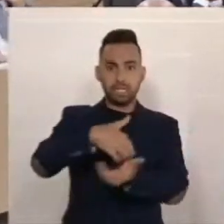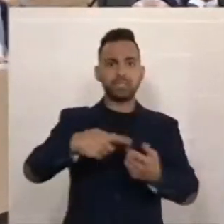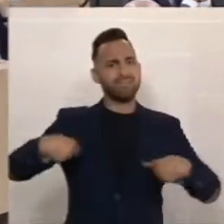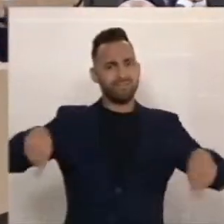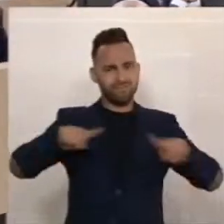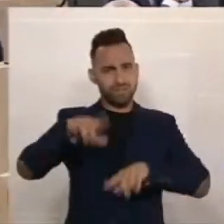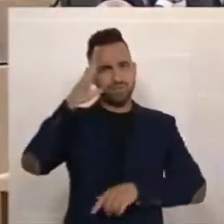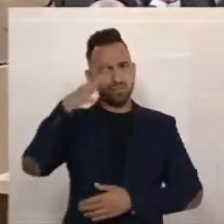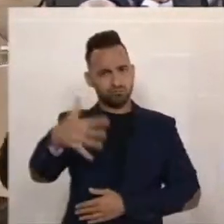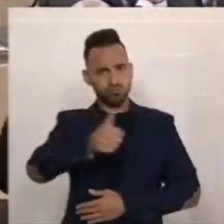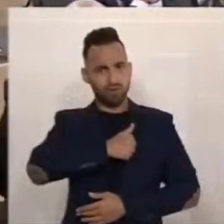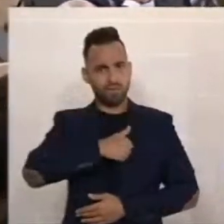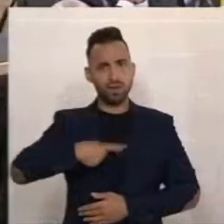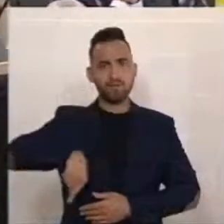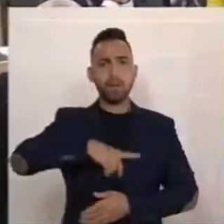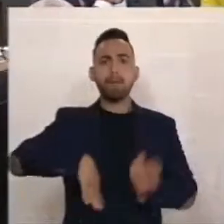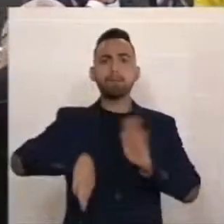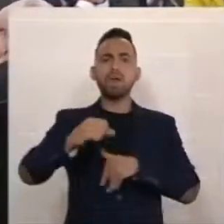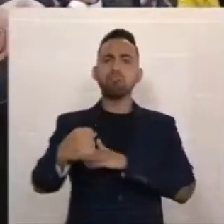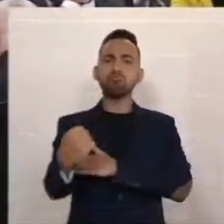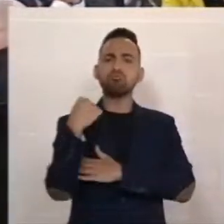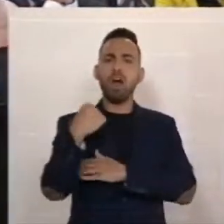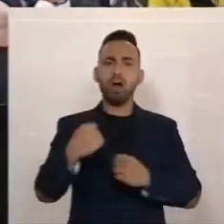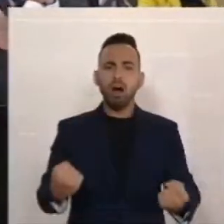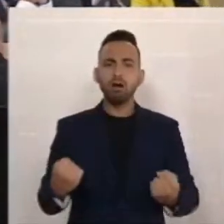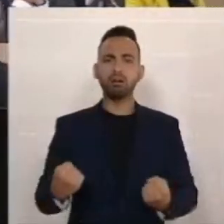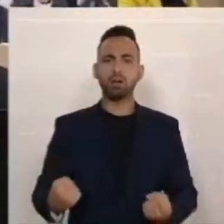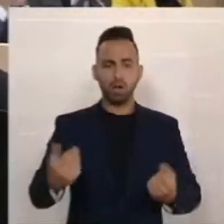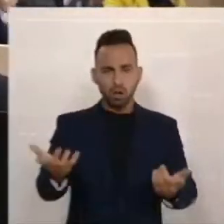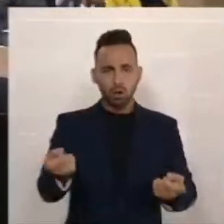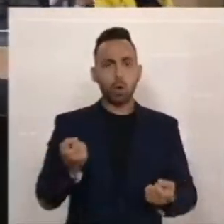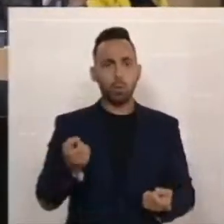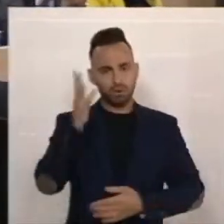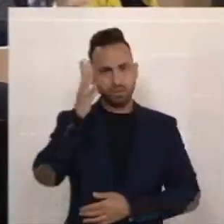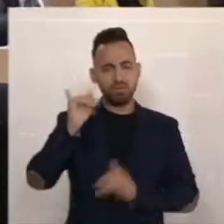wir werden stärker daraus herausgehen, als wir hineingegangen sind.